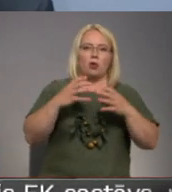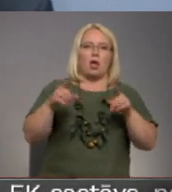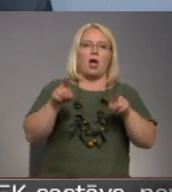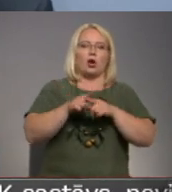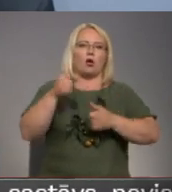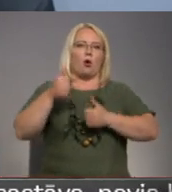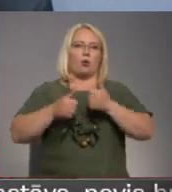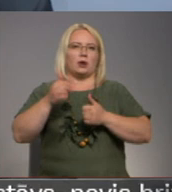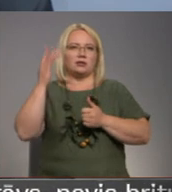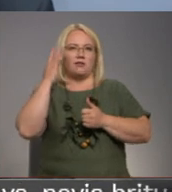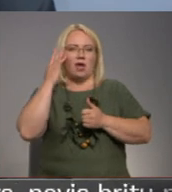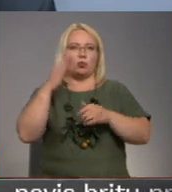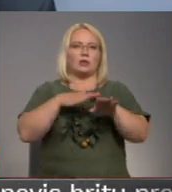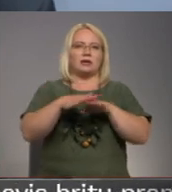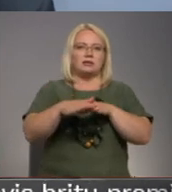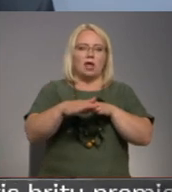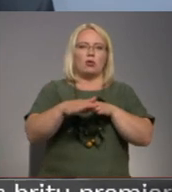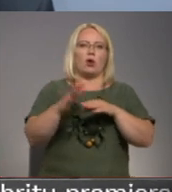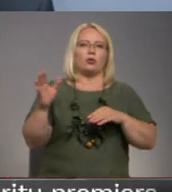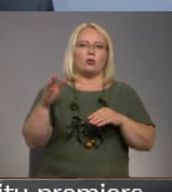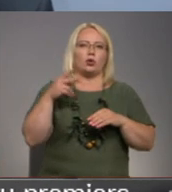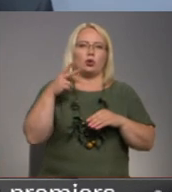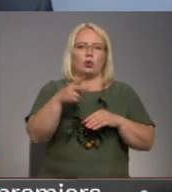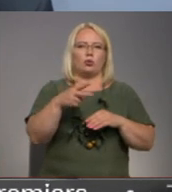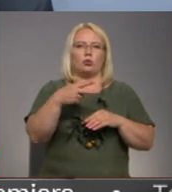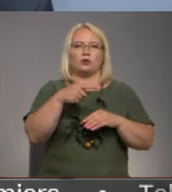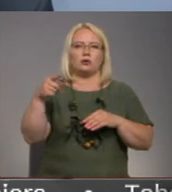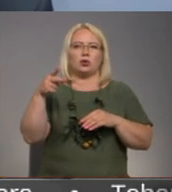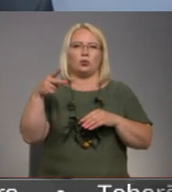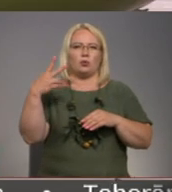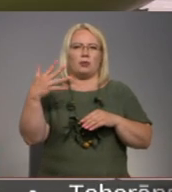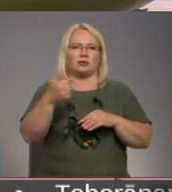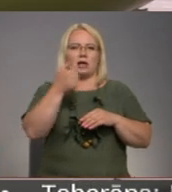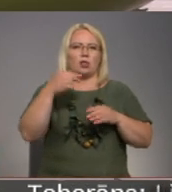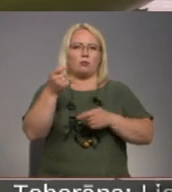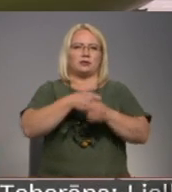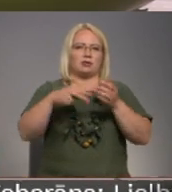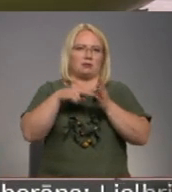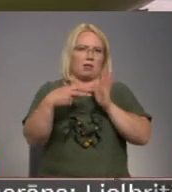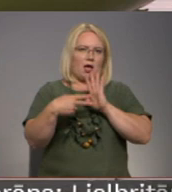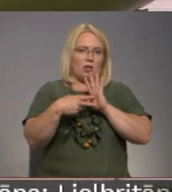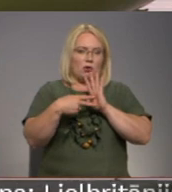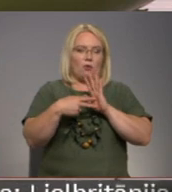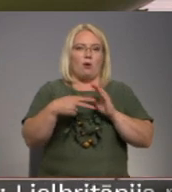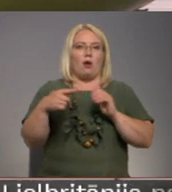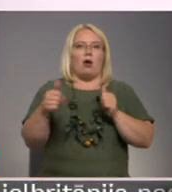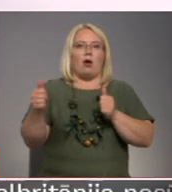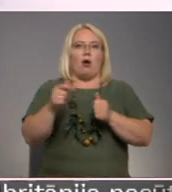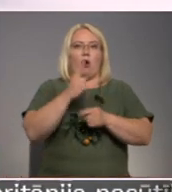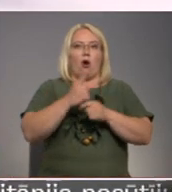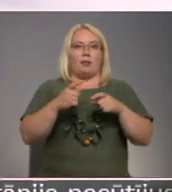konkurences viedokļa un īstenotu Destination 2025 biznesa plānu. Līdz takus